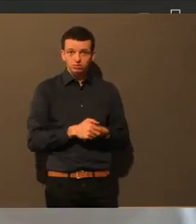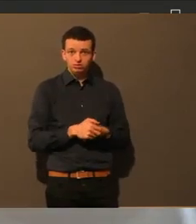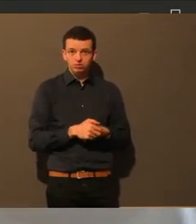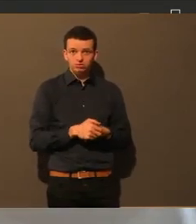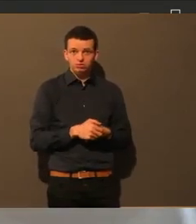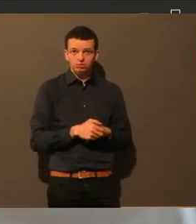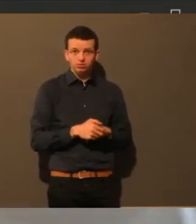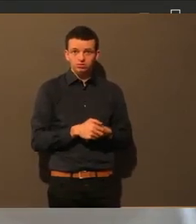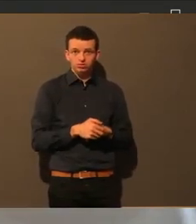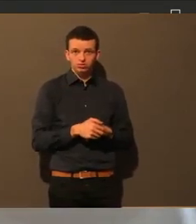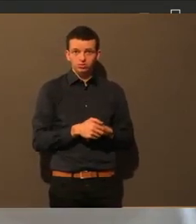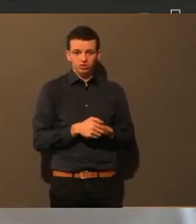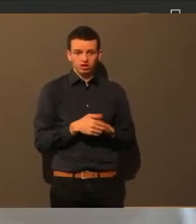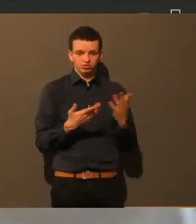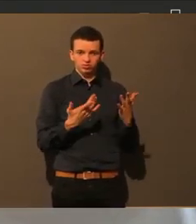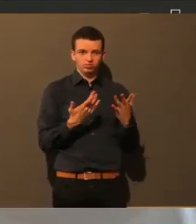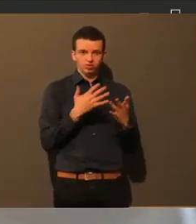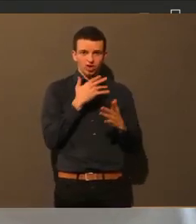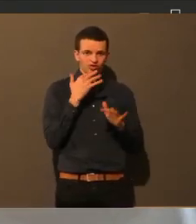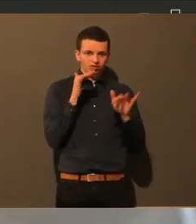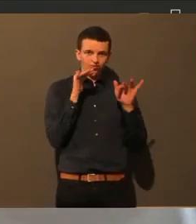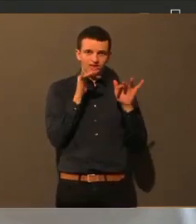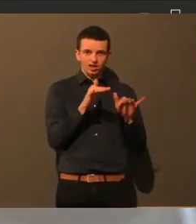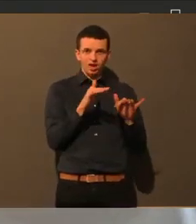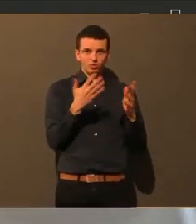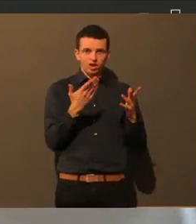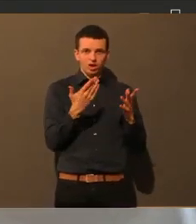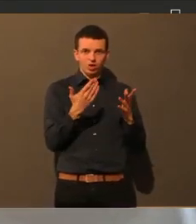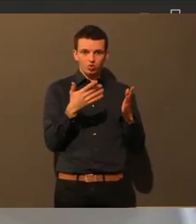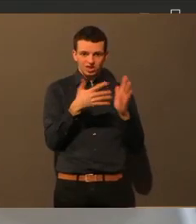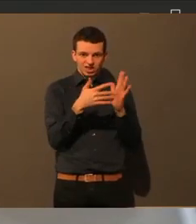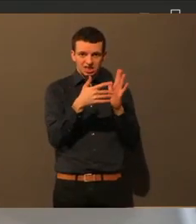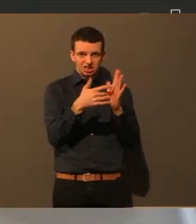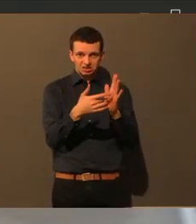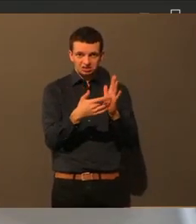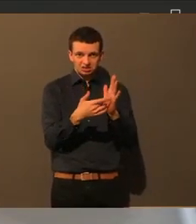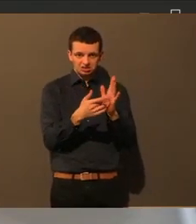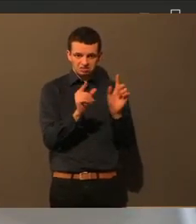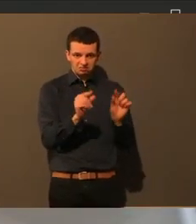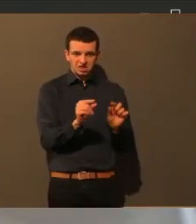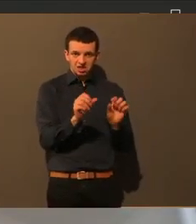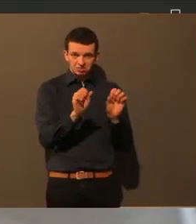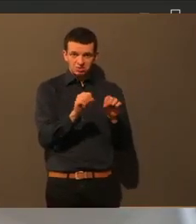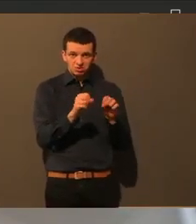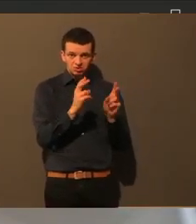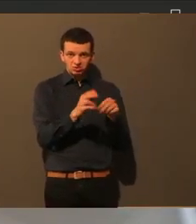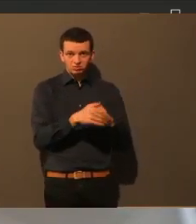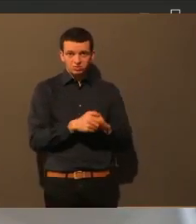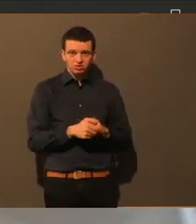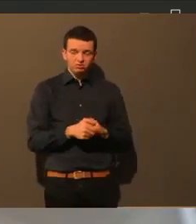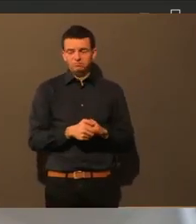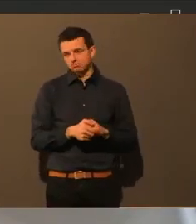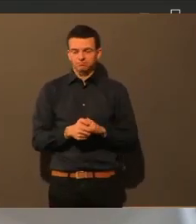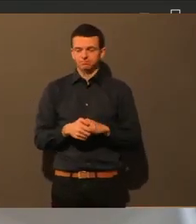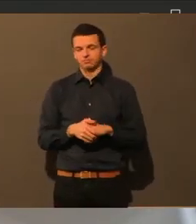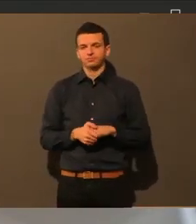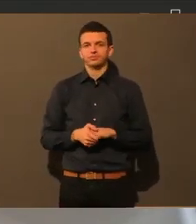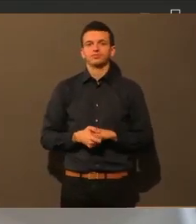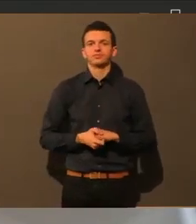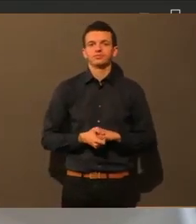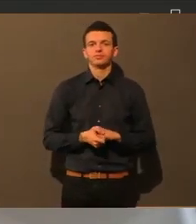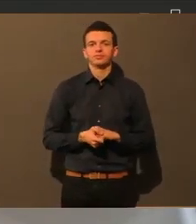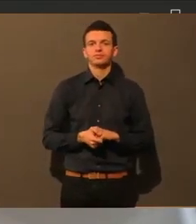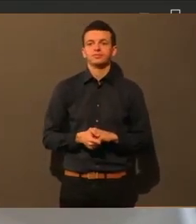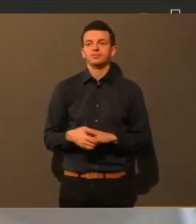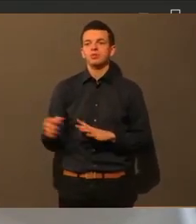Die da umgesetzt werden können. Gut, aber auch an dem Thema sind wir dran. Schnelltests können aber bei